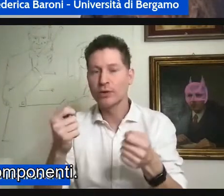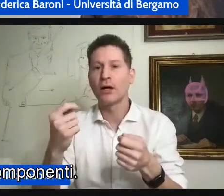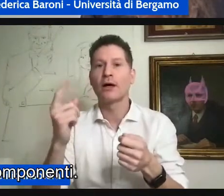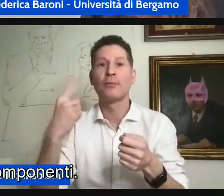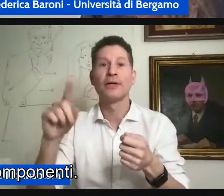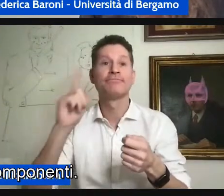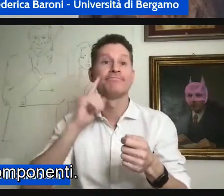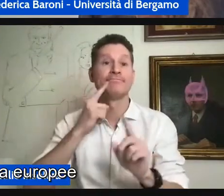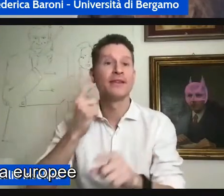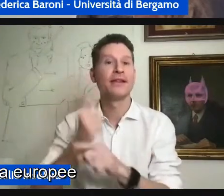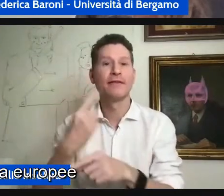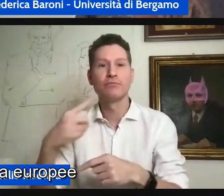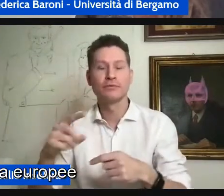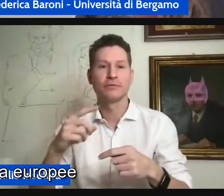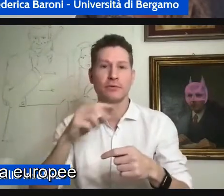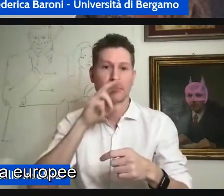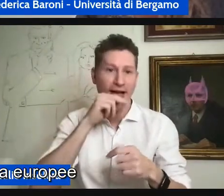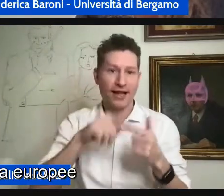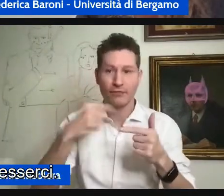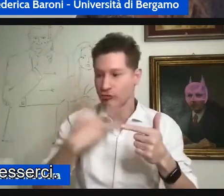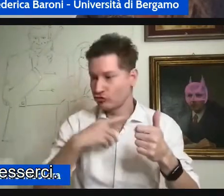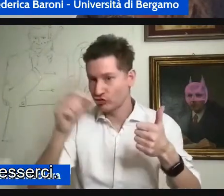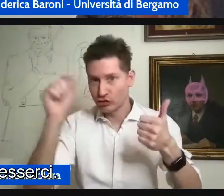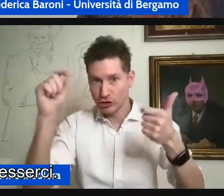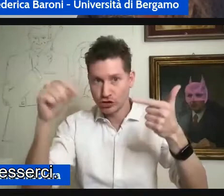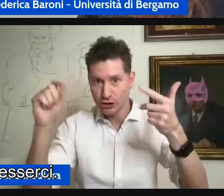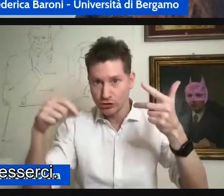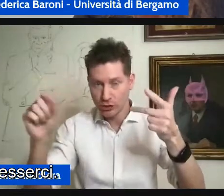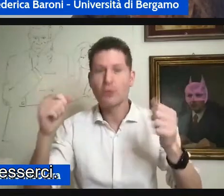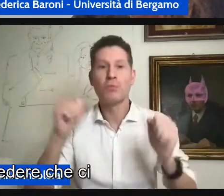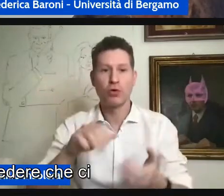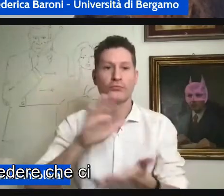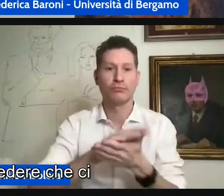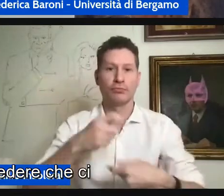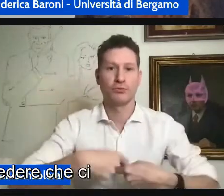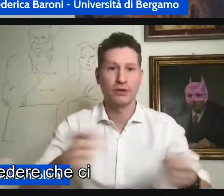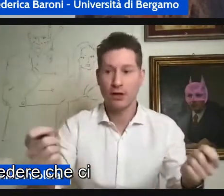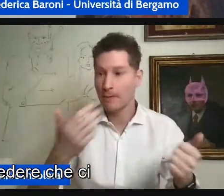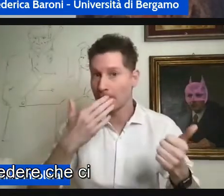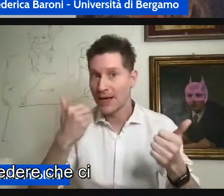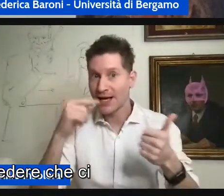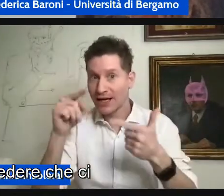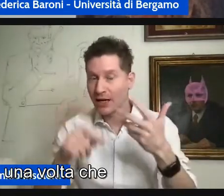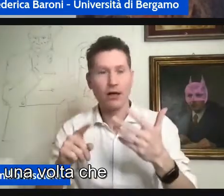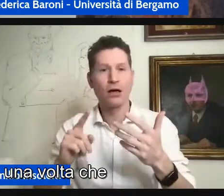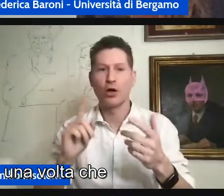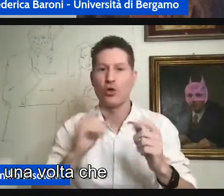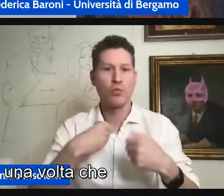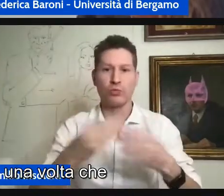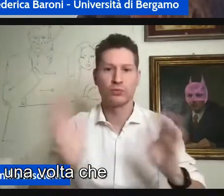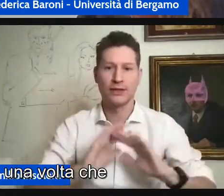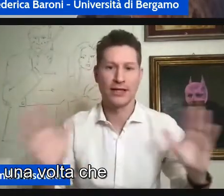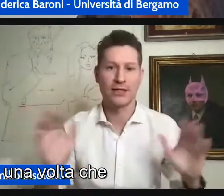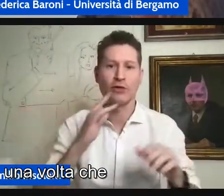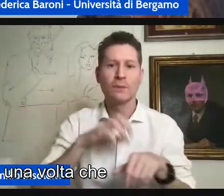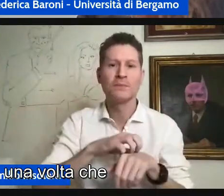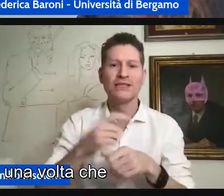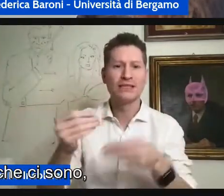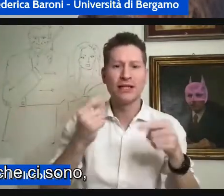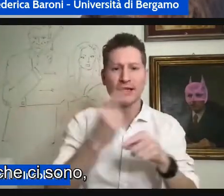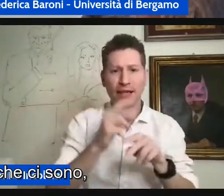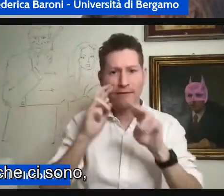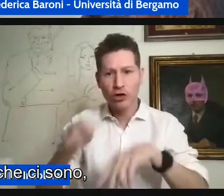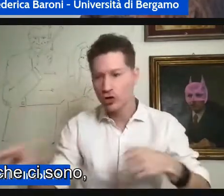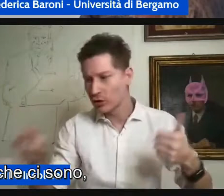siano queste componenti queste linee guida europee e questo deve esserci parlato devono vedere che ci siano queste tre cose una volta che